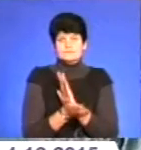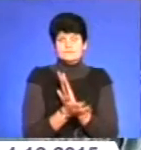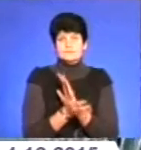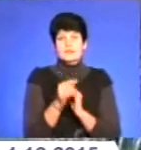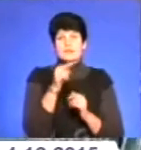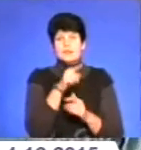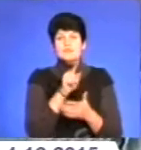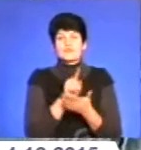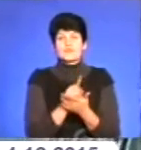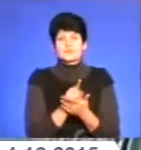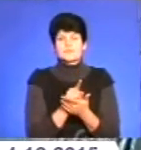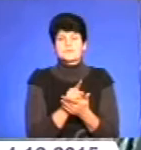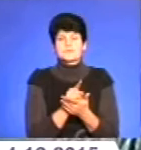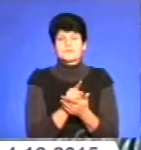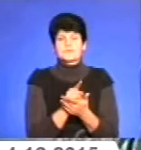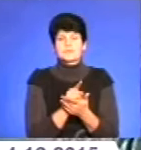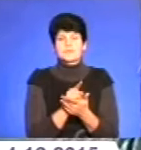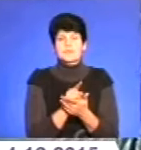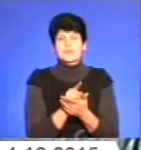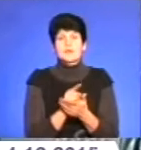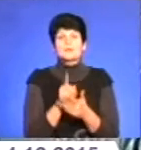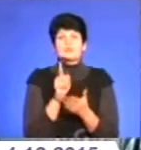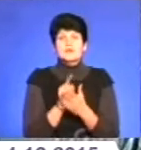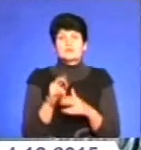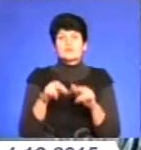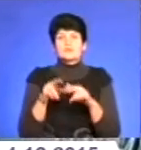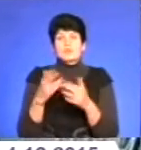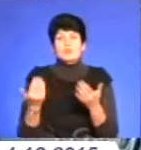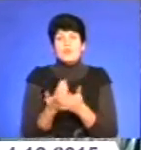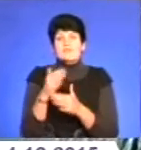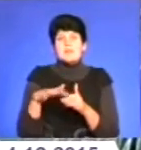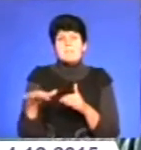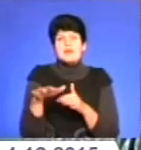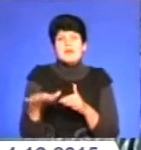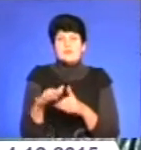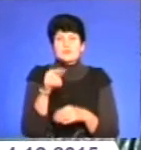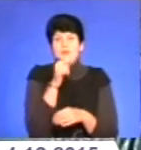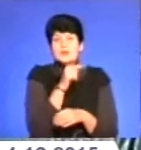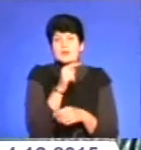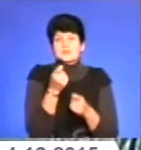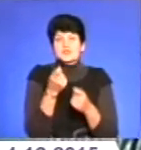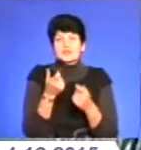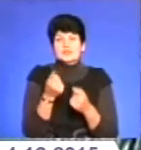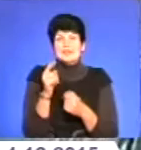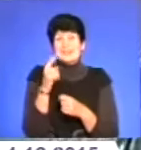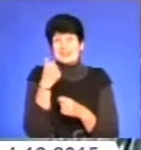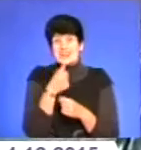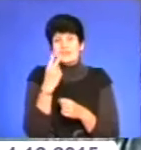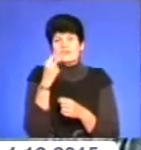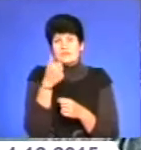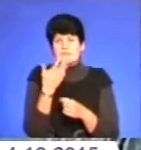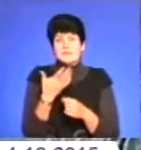Там повинен, вони мусять побудувати якісь нові майданчики, тому що там ще трохи, рік-два, і